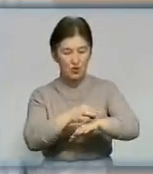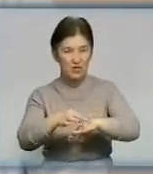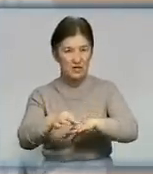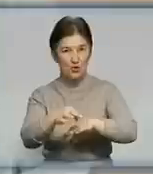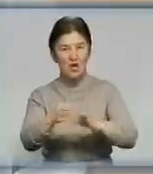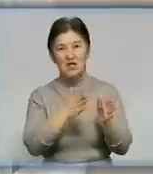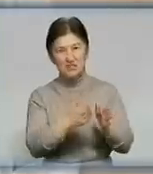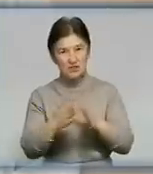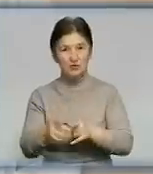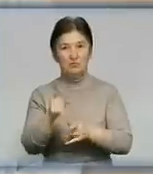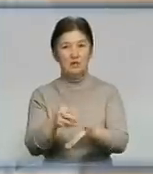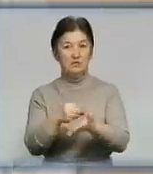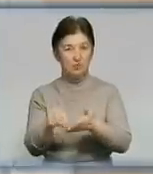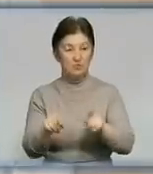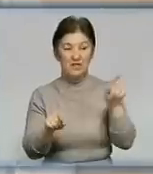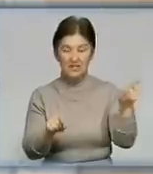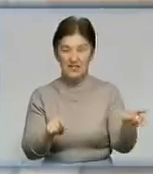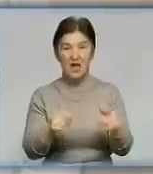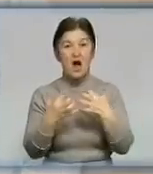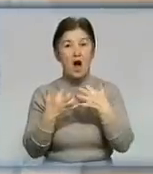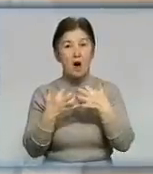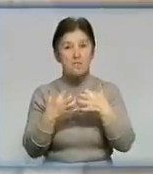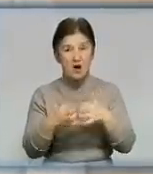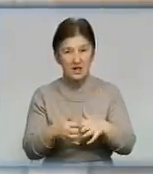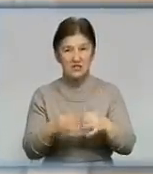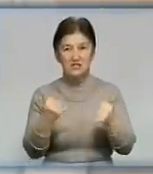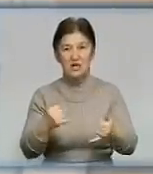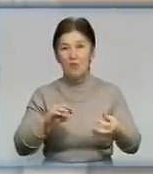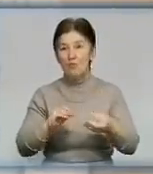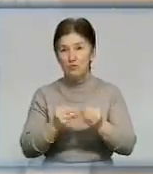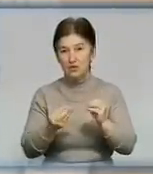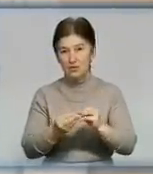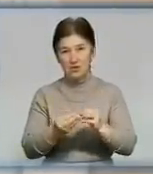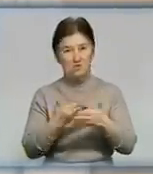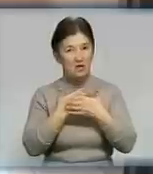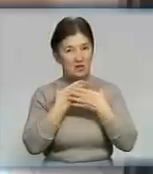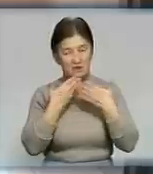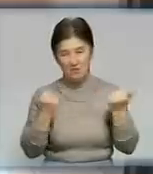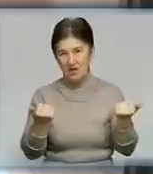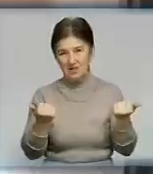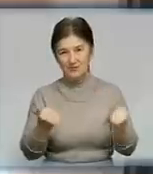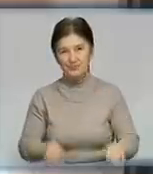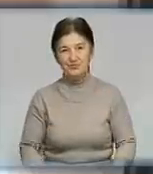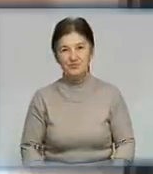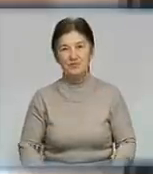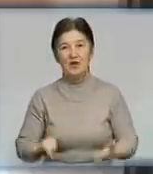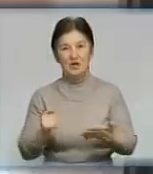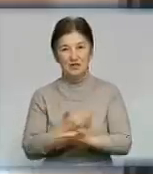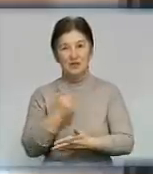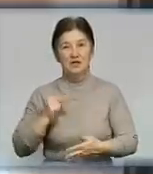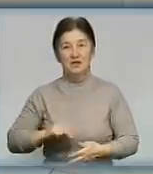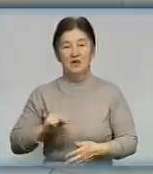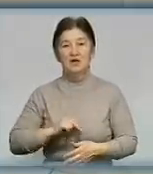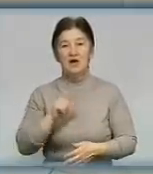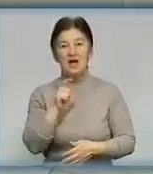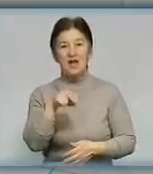Ми придбавши цей апарат, зараз проблеми з серцевою-судинною системою, у нас проблем немає. В ногу з часом працюватиме і ендоскопічне